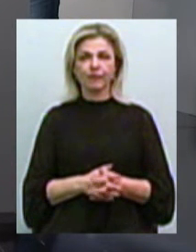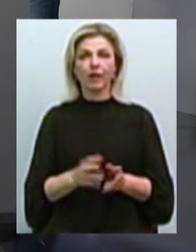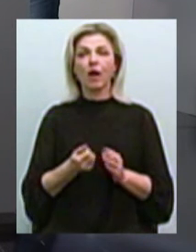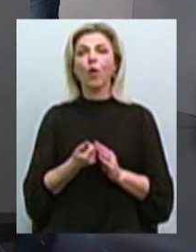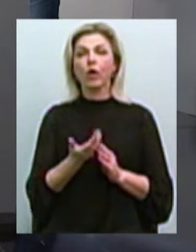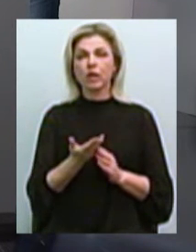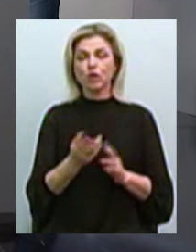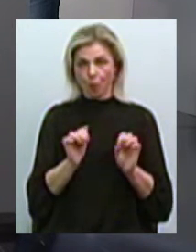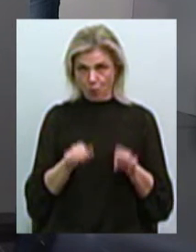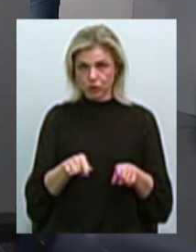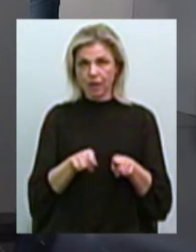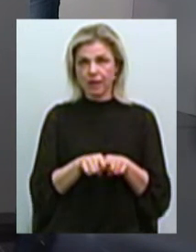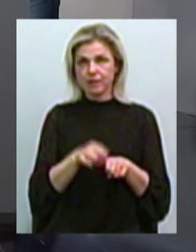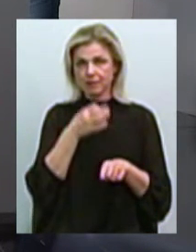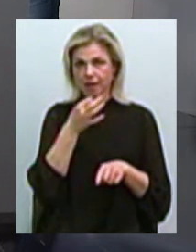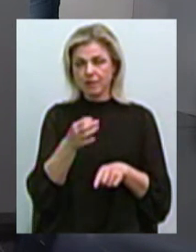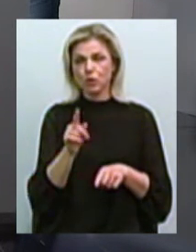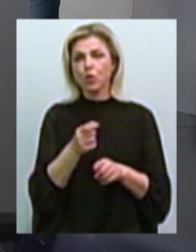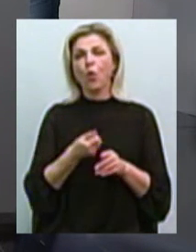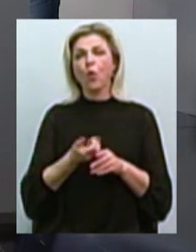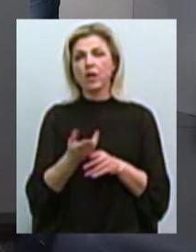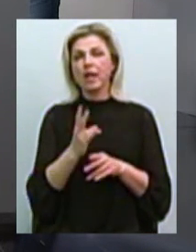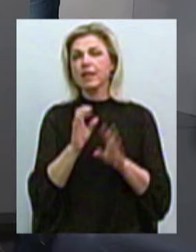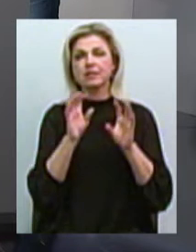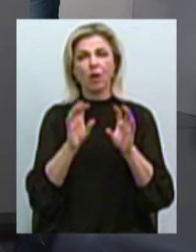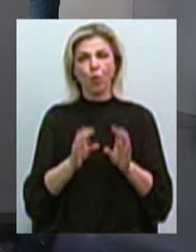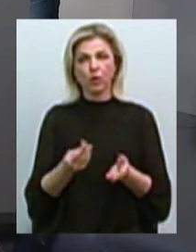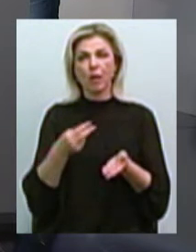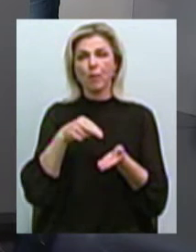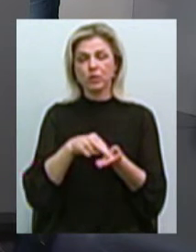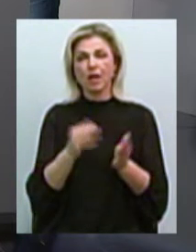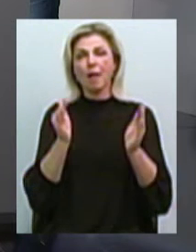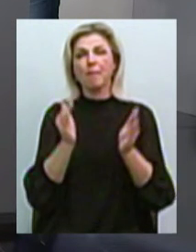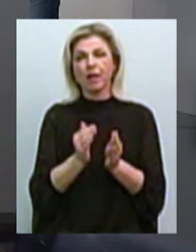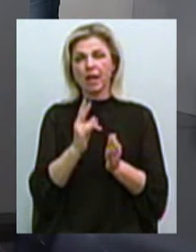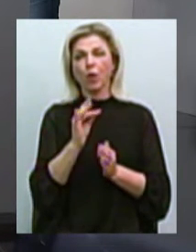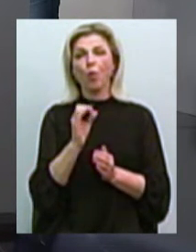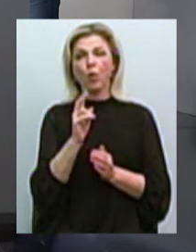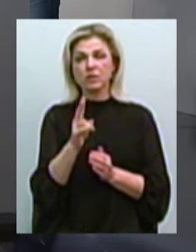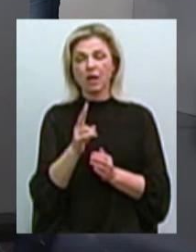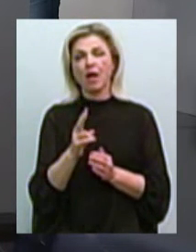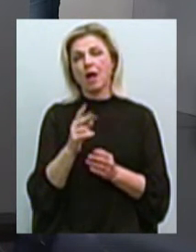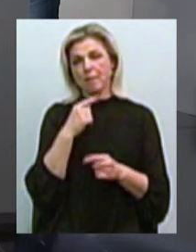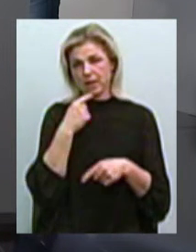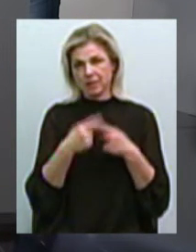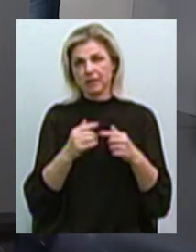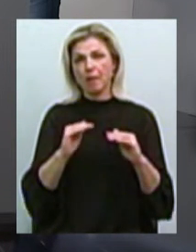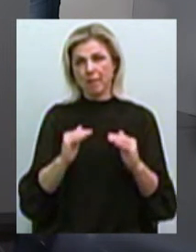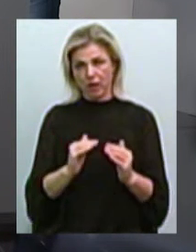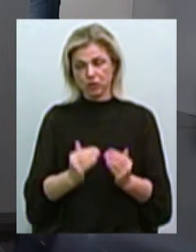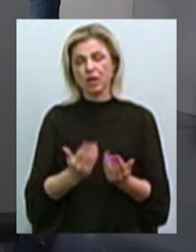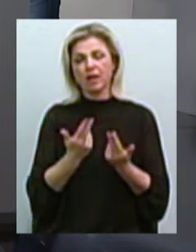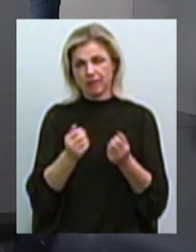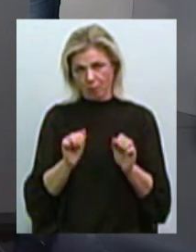їх, можна так сказати, що кількість незаконно встановлених малих архітектурних форм постійно зменшується?